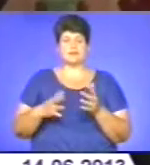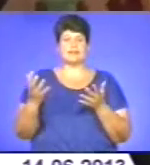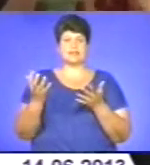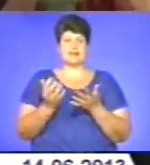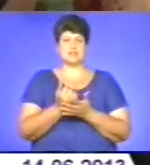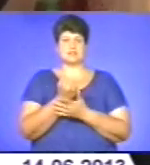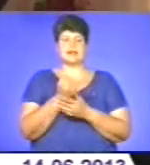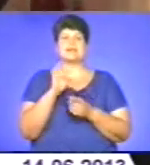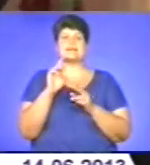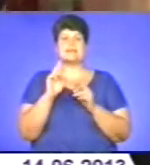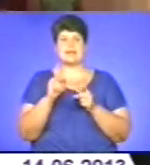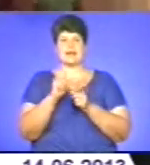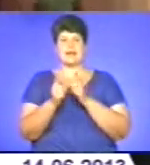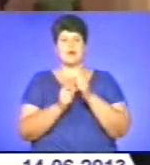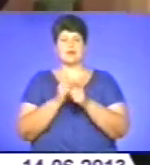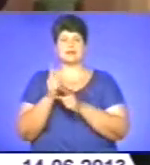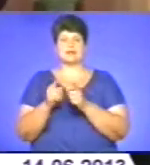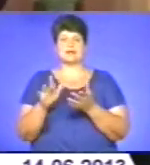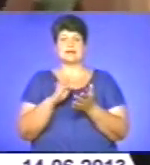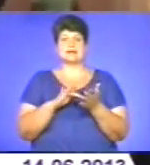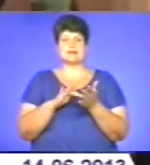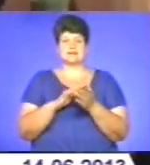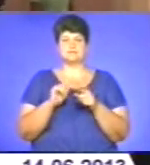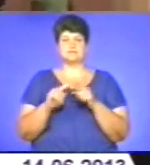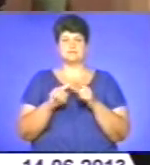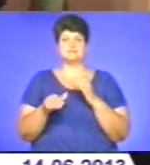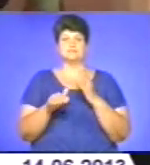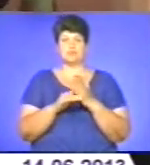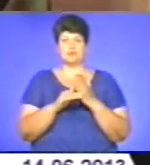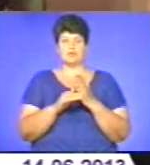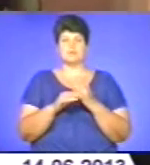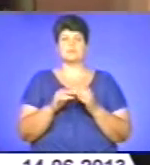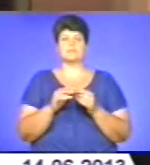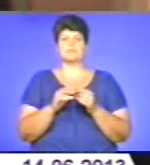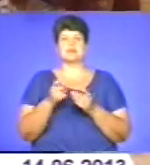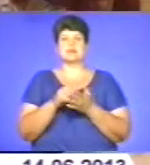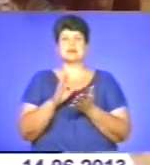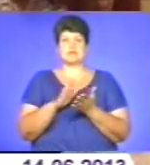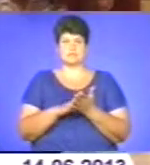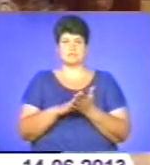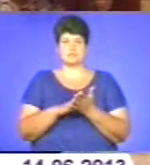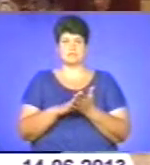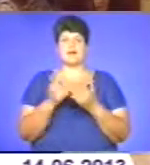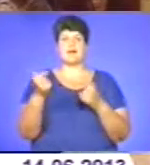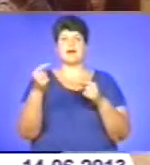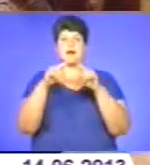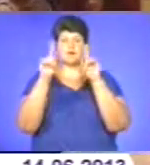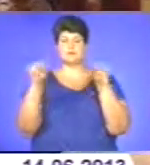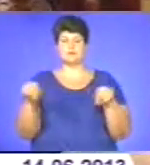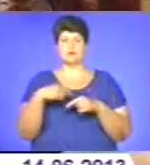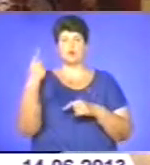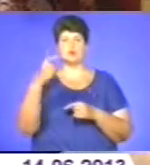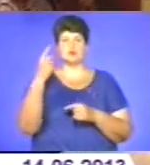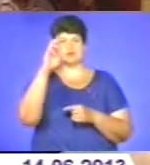організувати Центр екстреної медичної допомоги та медицинних катастроф, він зареєстрований. Грамотами обласної державної